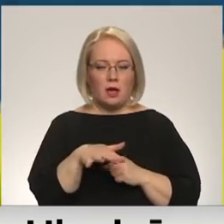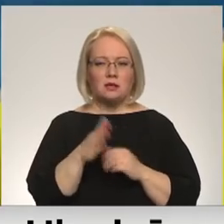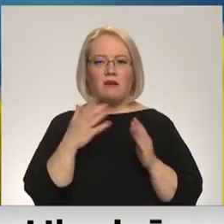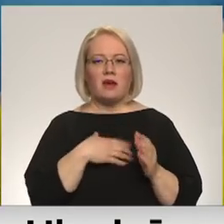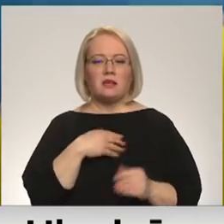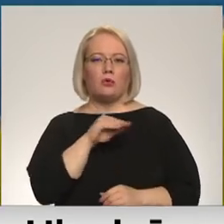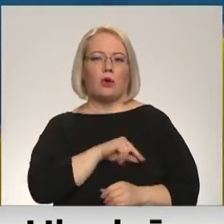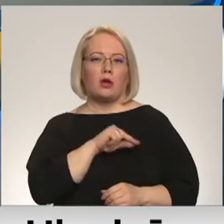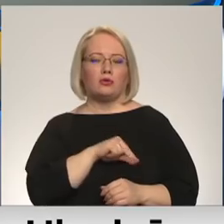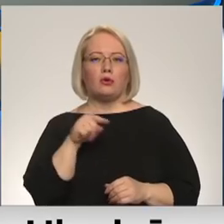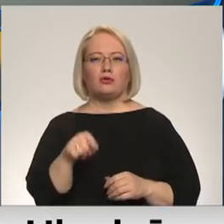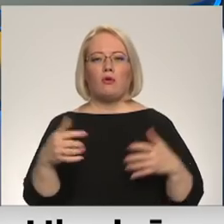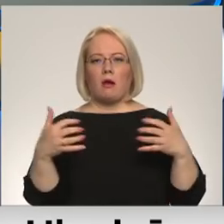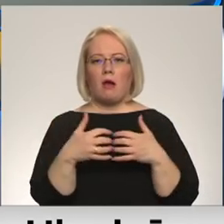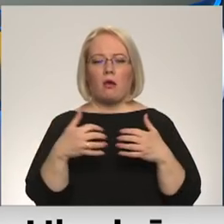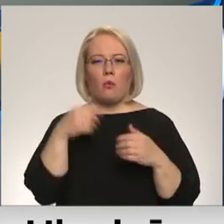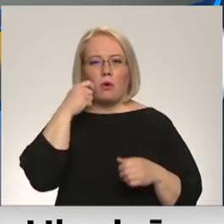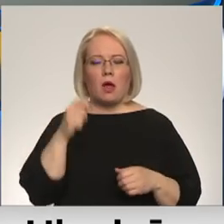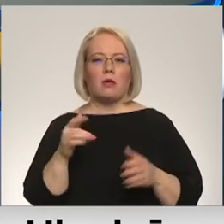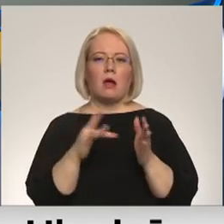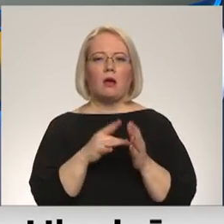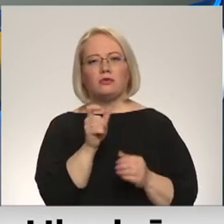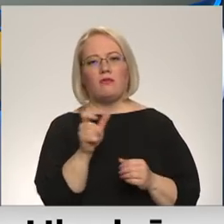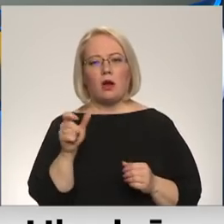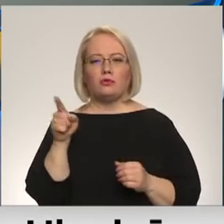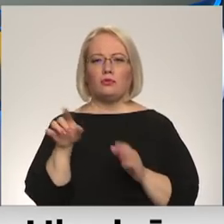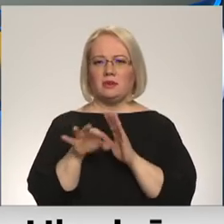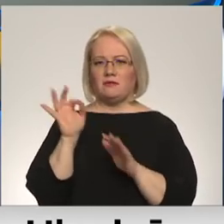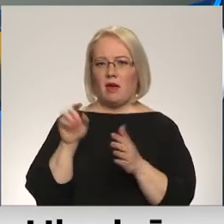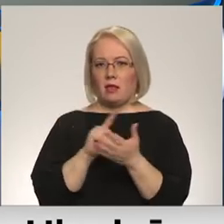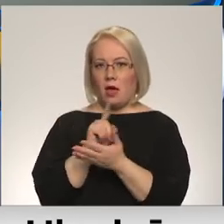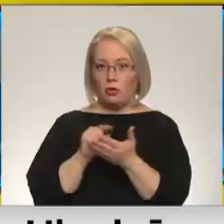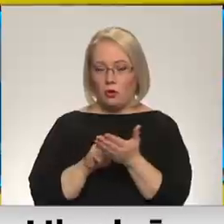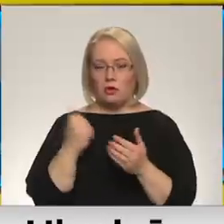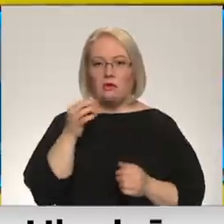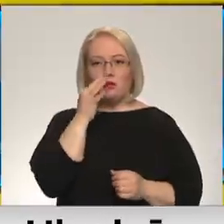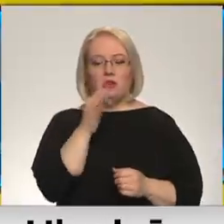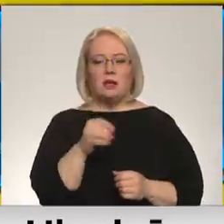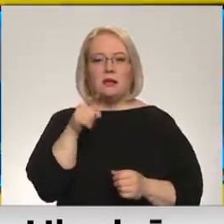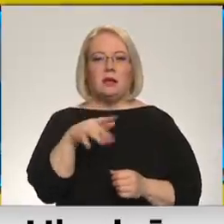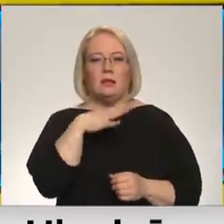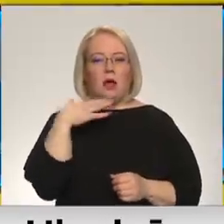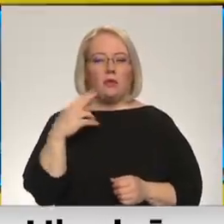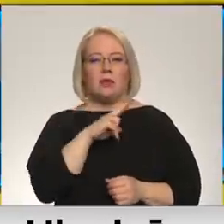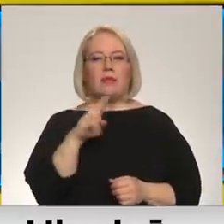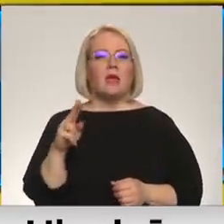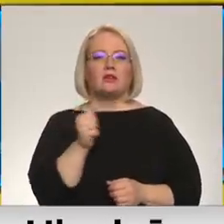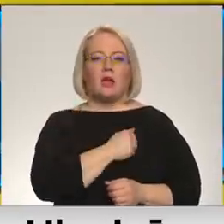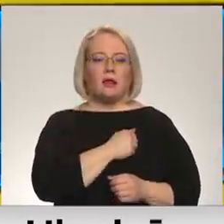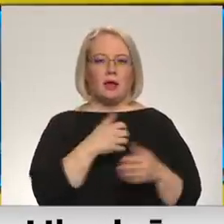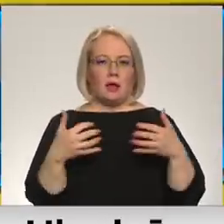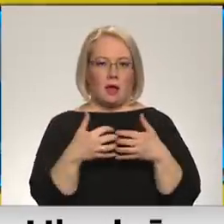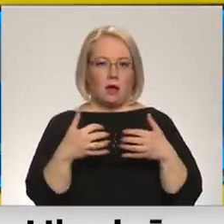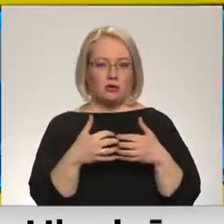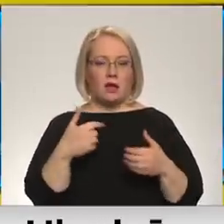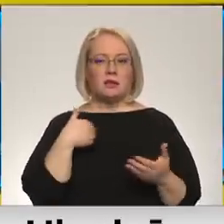Ukrainā, kādas vārdas jūs izvēlētos? Es teiktu, ka tas ir daudz nežēlīgāks karš, jo es